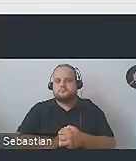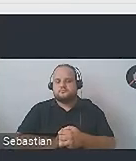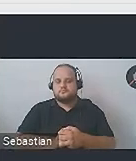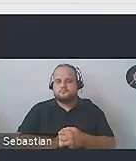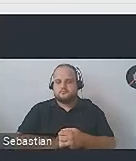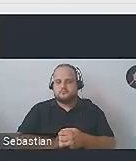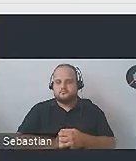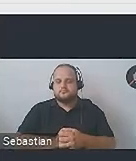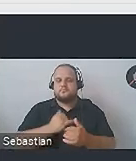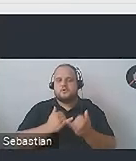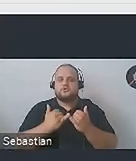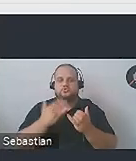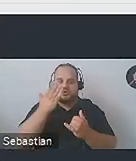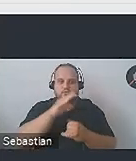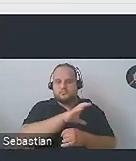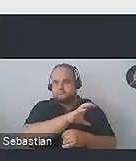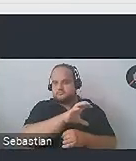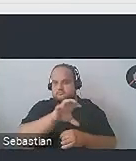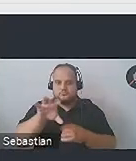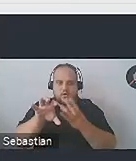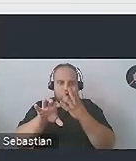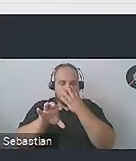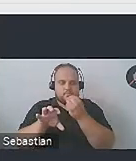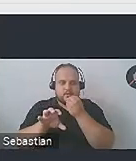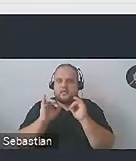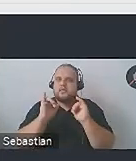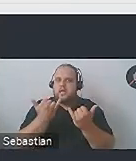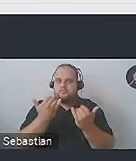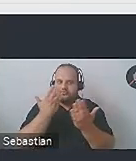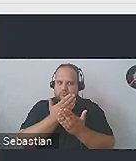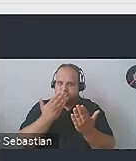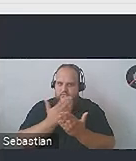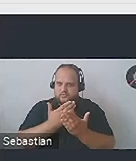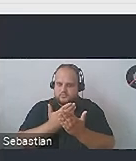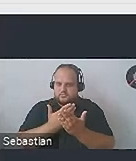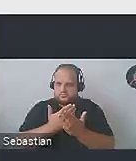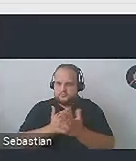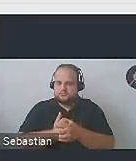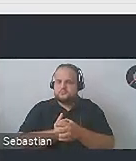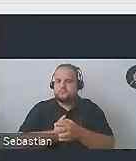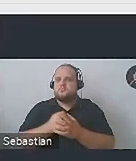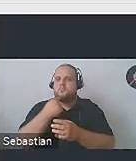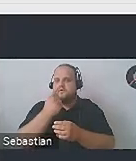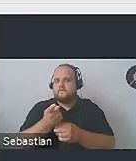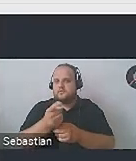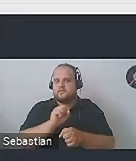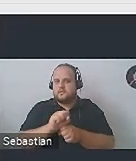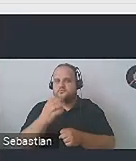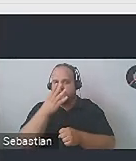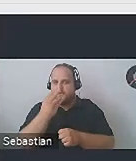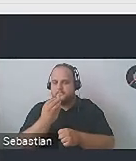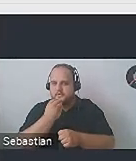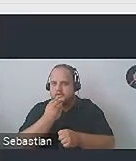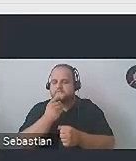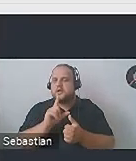czytnik natrafi na obraz, no to przecież automatycznie nie przeczyta, co tam jest, tylko powie, że no jest jakiś obraz,